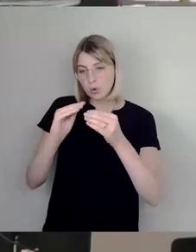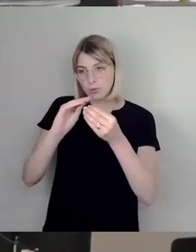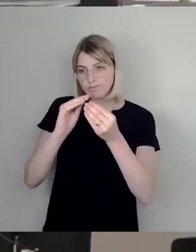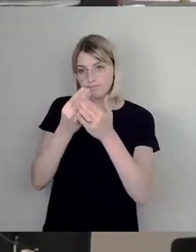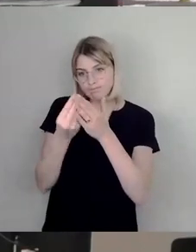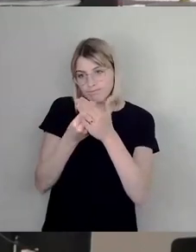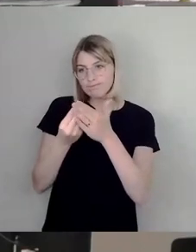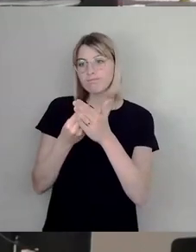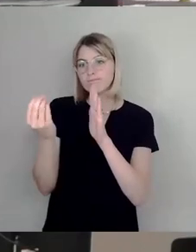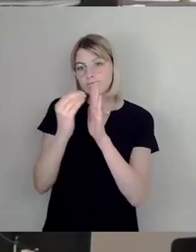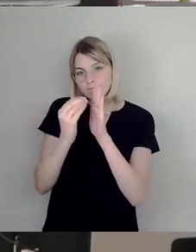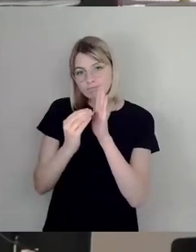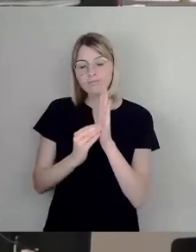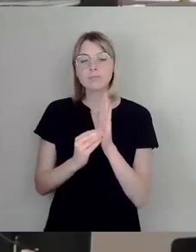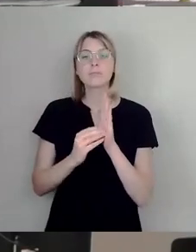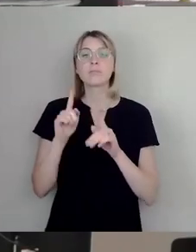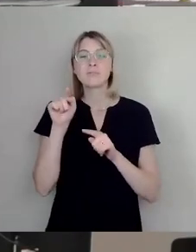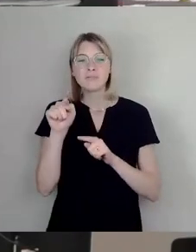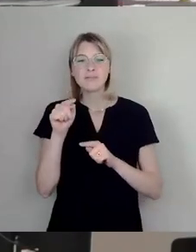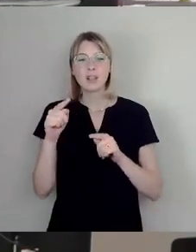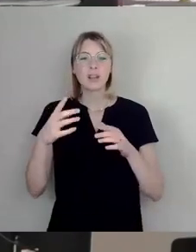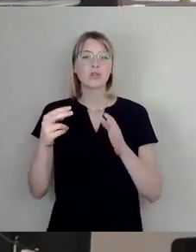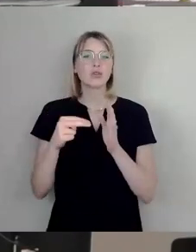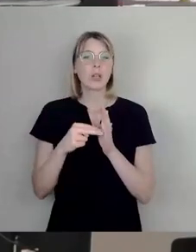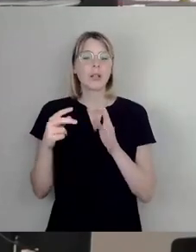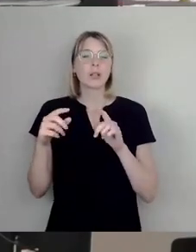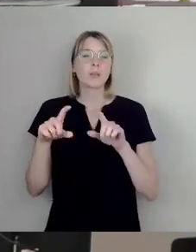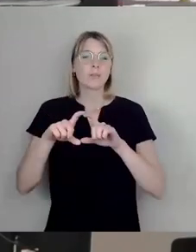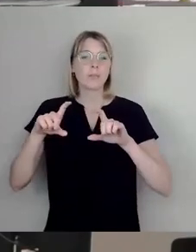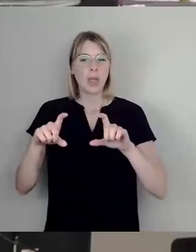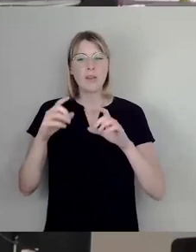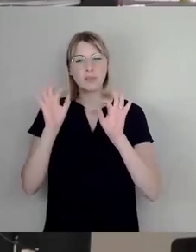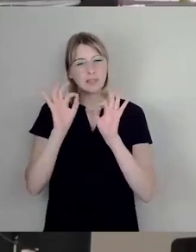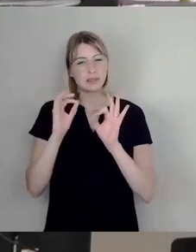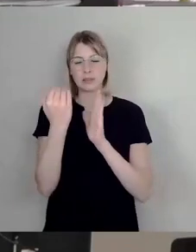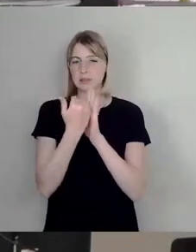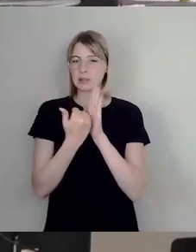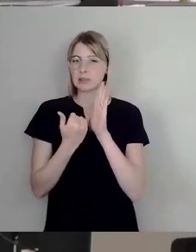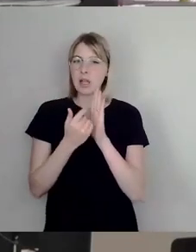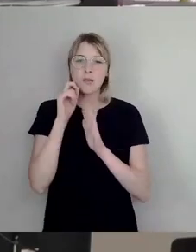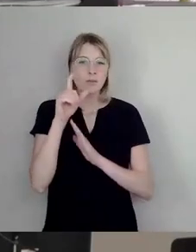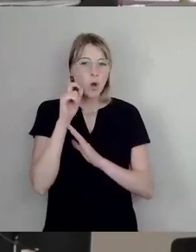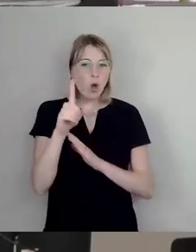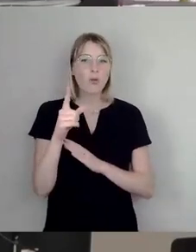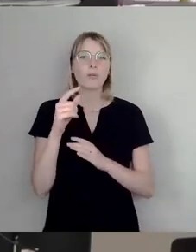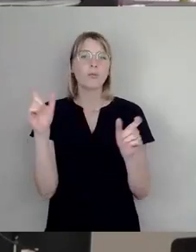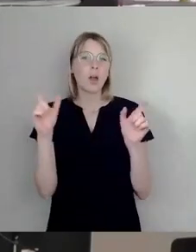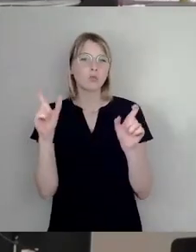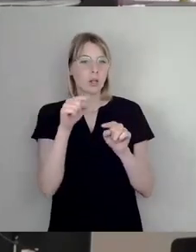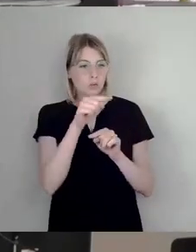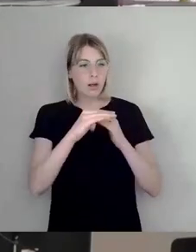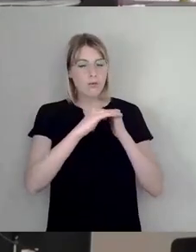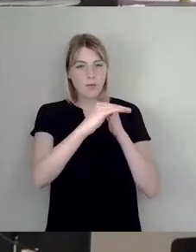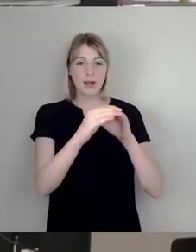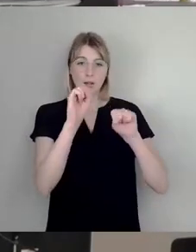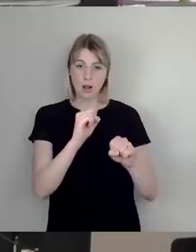In diesen Steckbriefen ist dann genau fest aufgelistet, wie oft Veranstaltungen pro Jahr darauf stattfinden können. Das können zum Beispiel zwischen einer